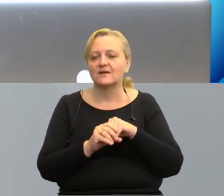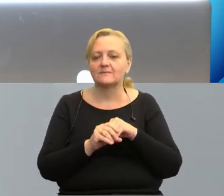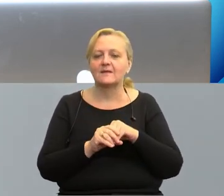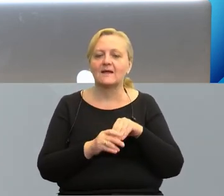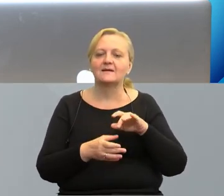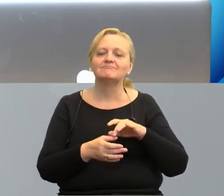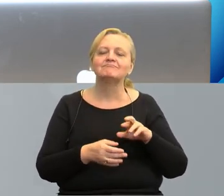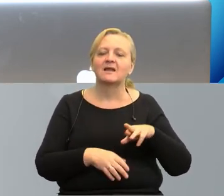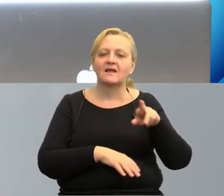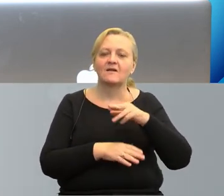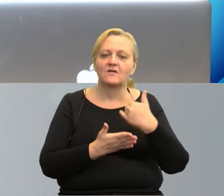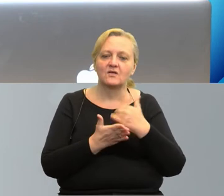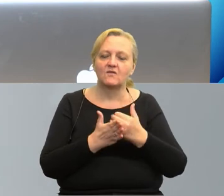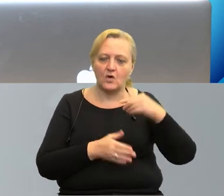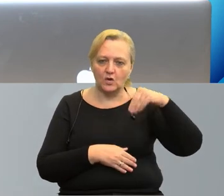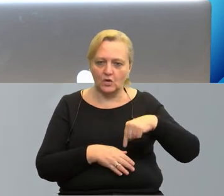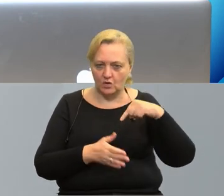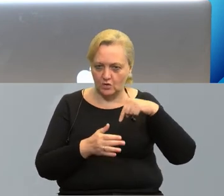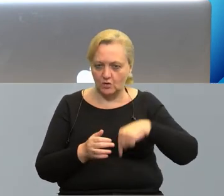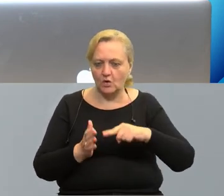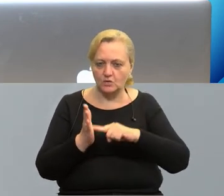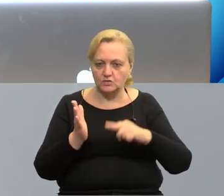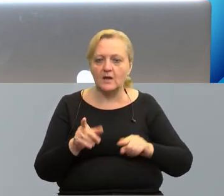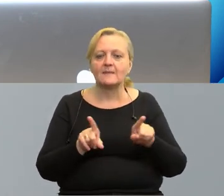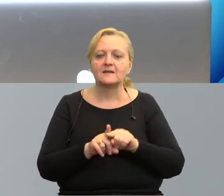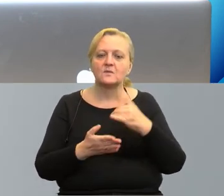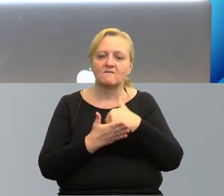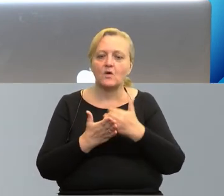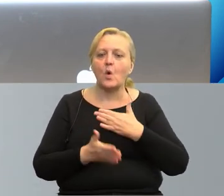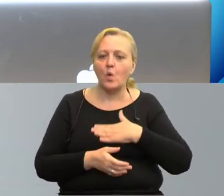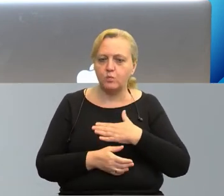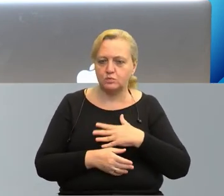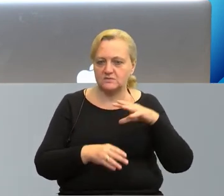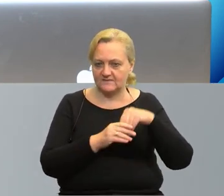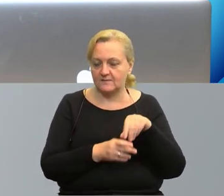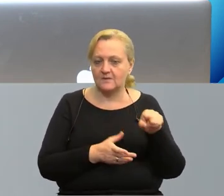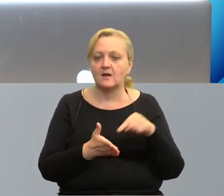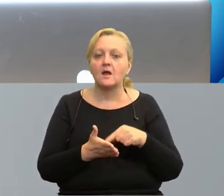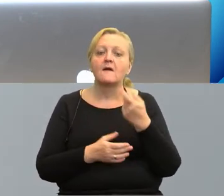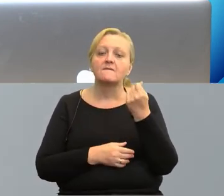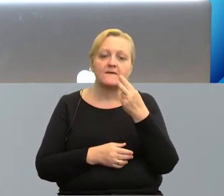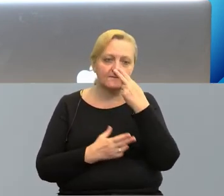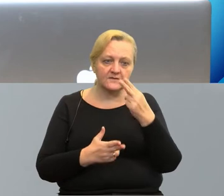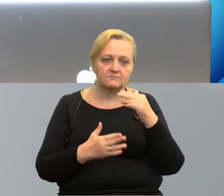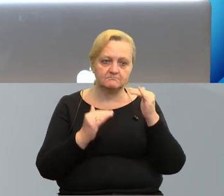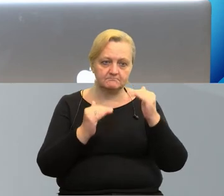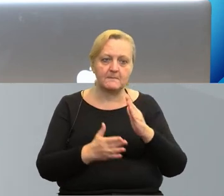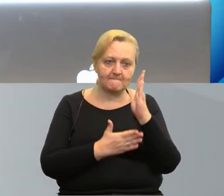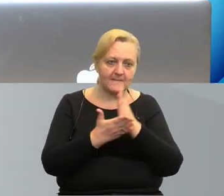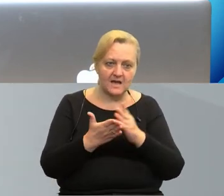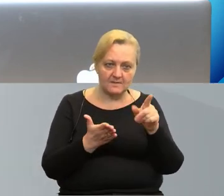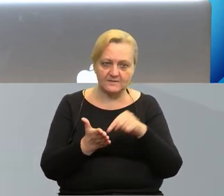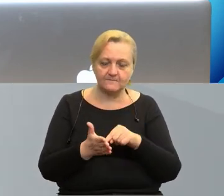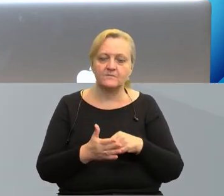podregiony z województwa dolnośląskiego i lubuskiego. Kwoty, które Państwo będą widzieli na poszczególnych